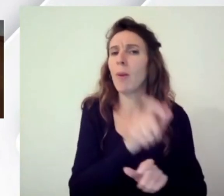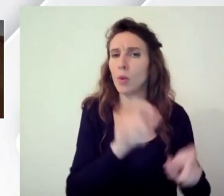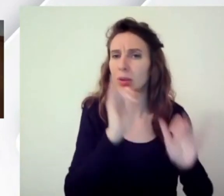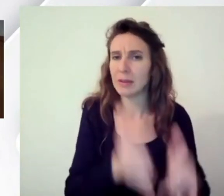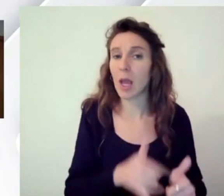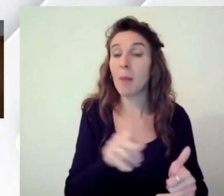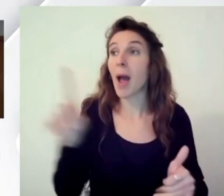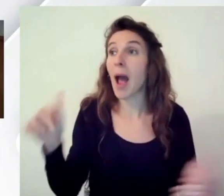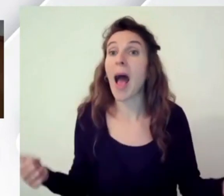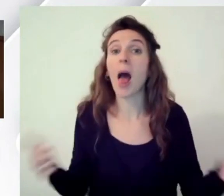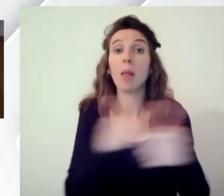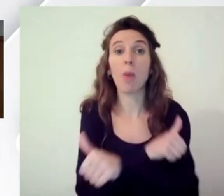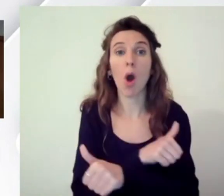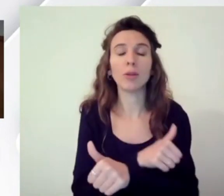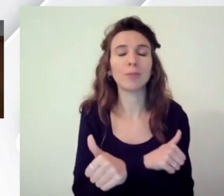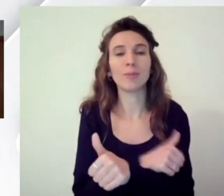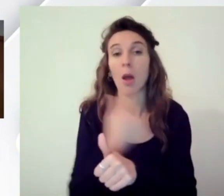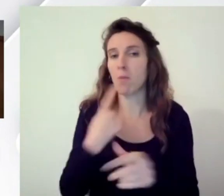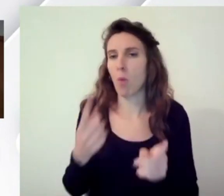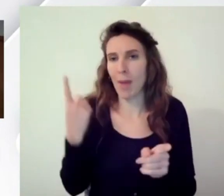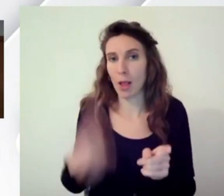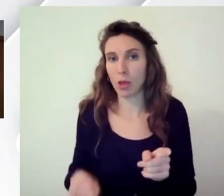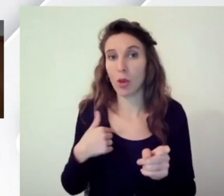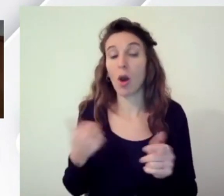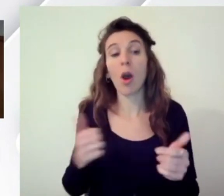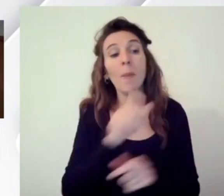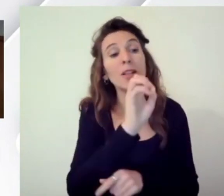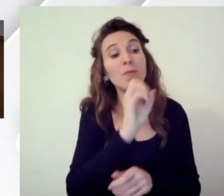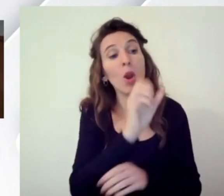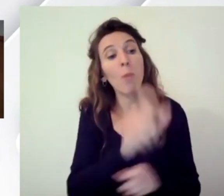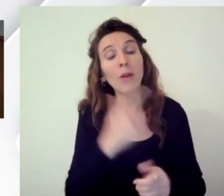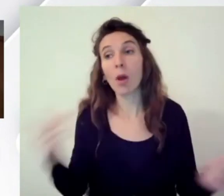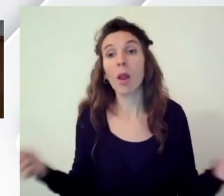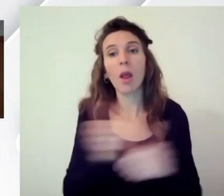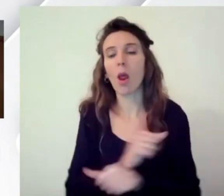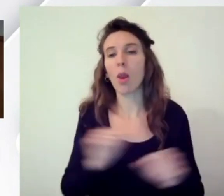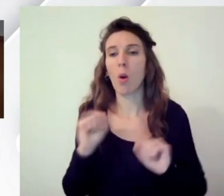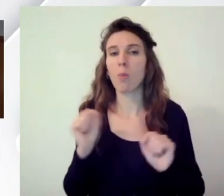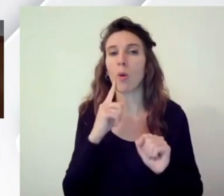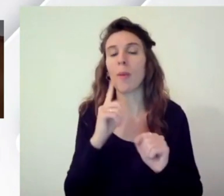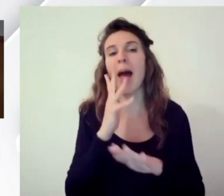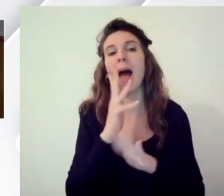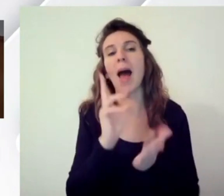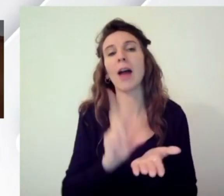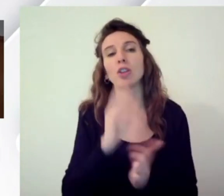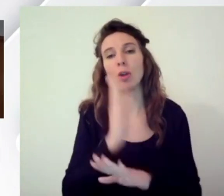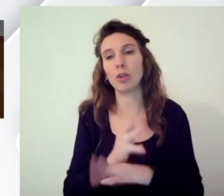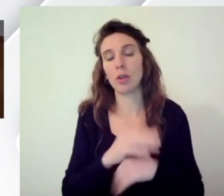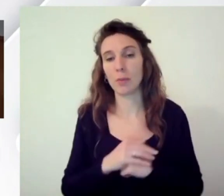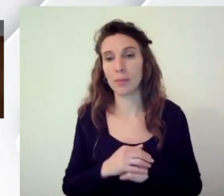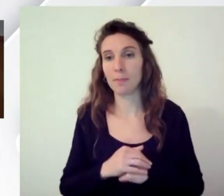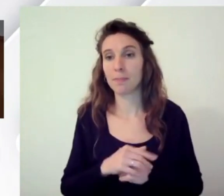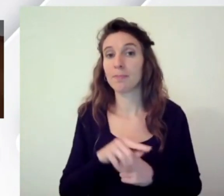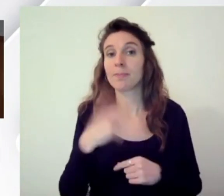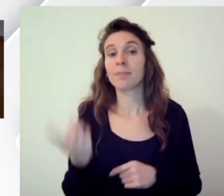può sostituire almeno in questo momento lo sviluppatore stesso nel creare applicazioni accessibili perfetto quindi in sintesi serve che lo